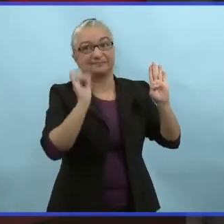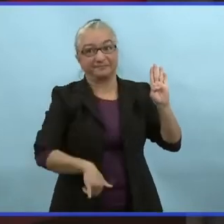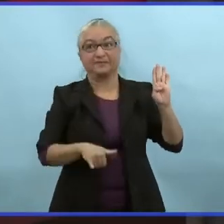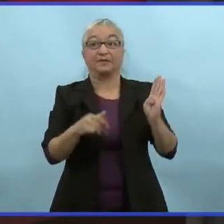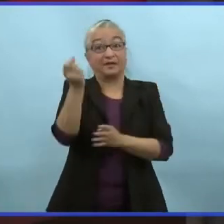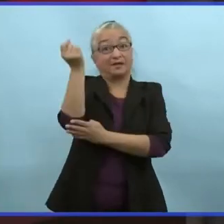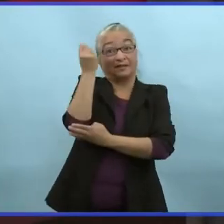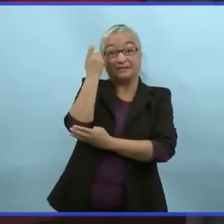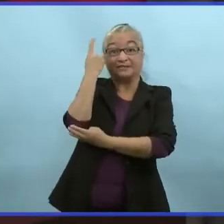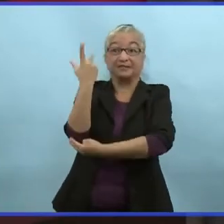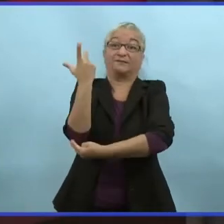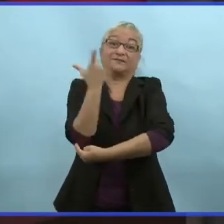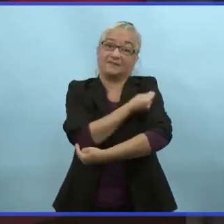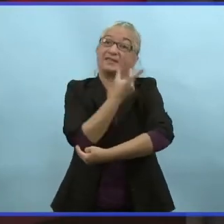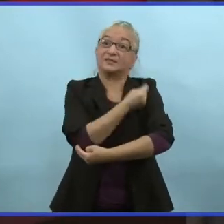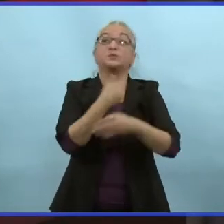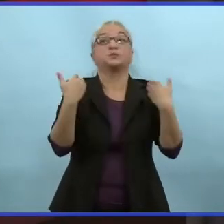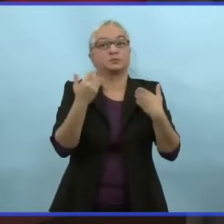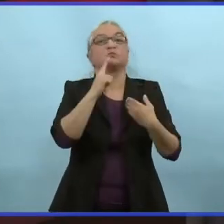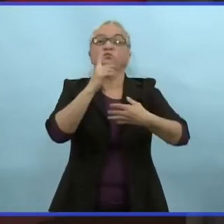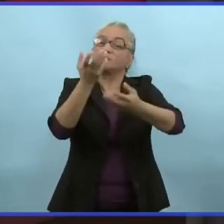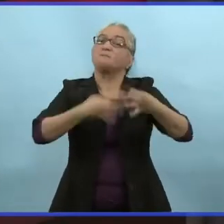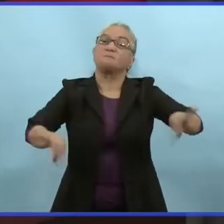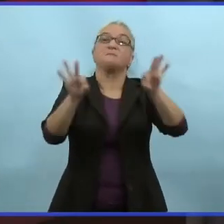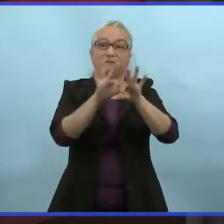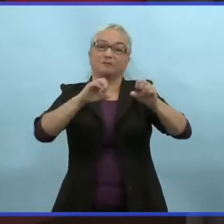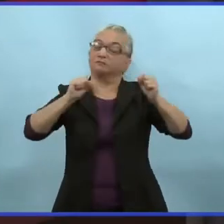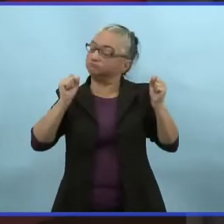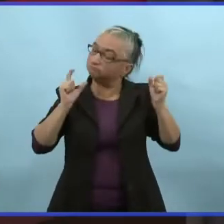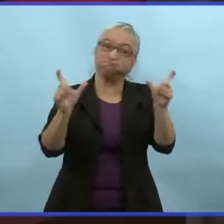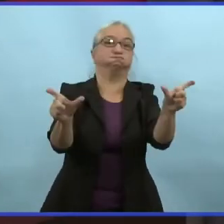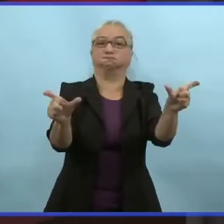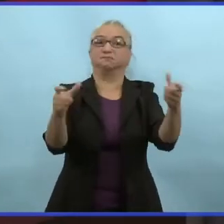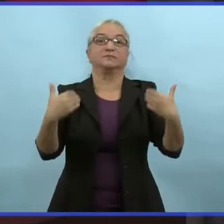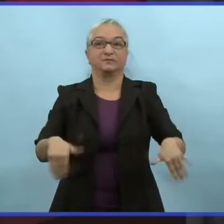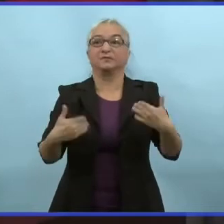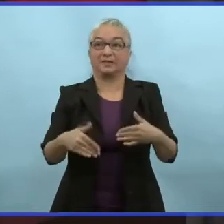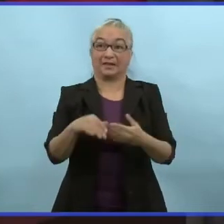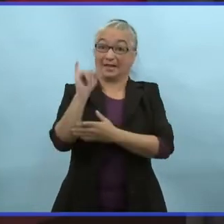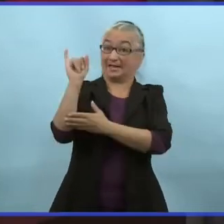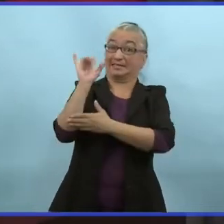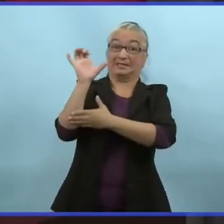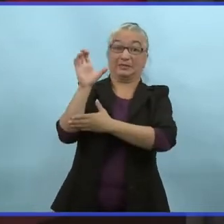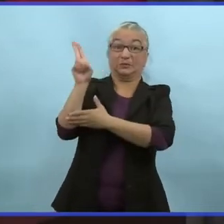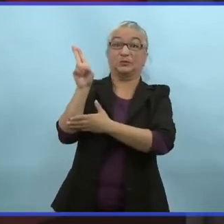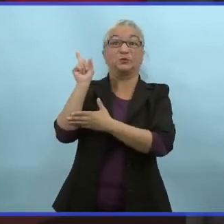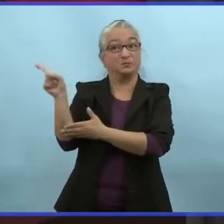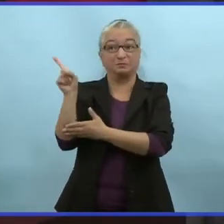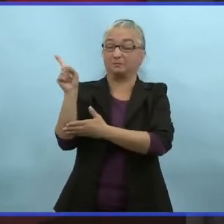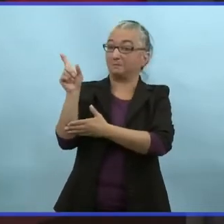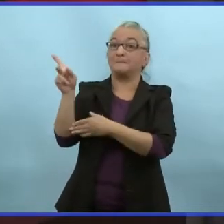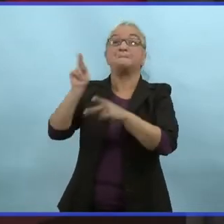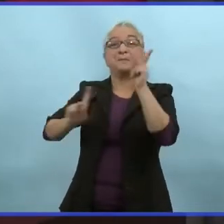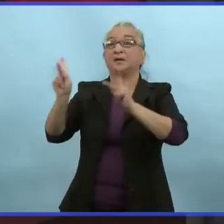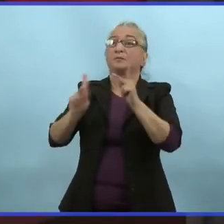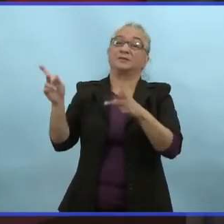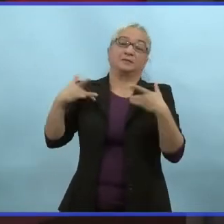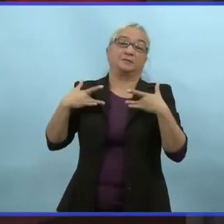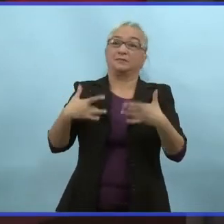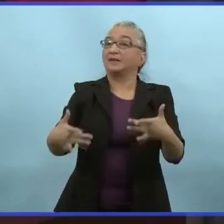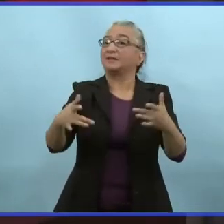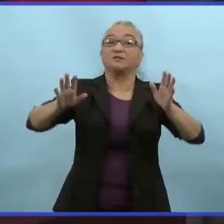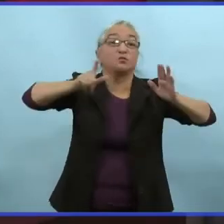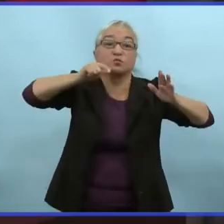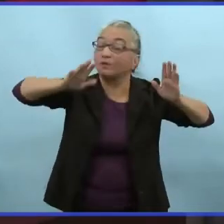en place. Nous savons comment la vaccination fonctionne. À l'heure actuelle, les hospitalisations